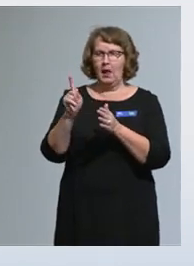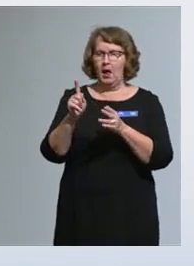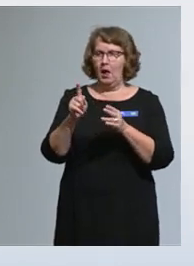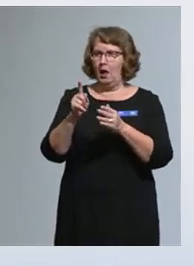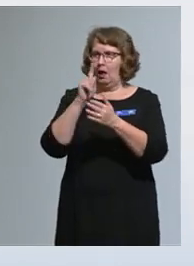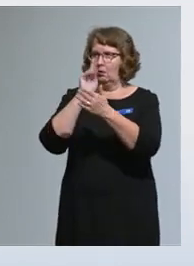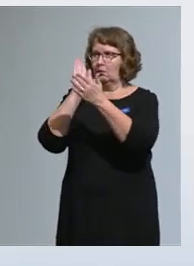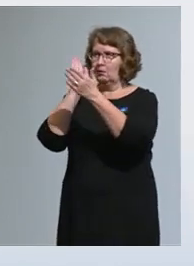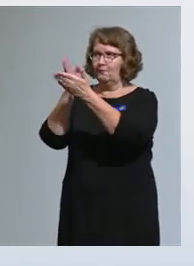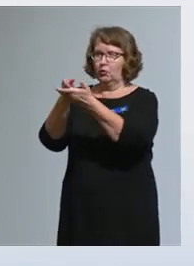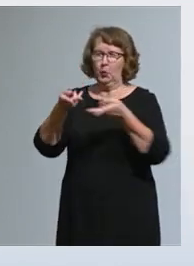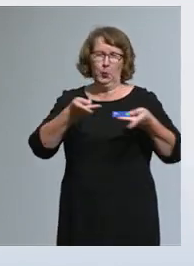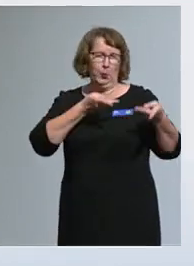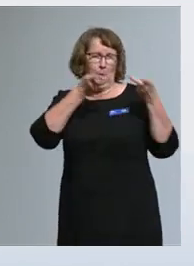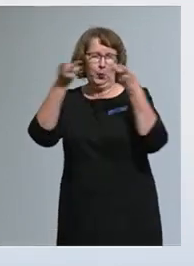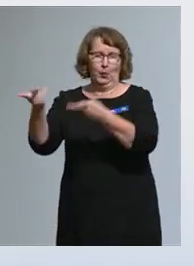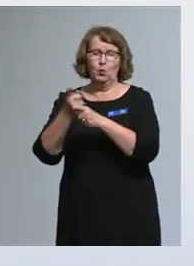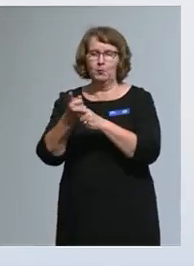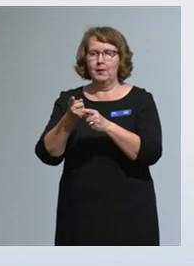eli läpinäkyvyys.